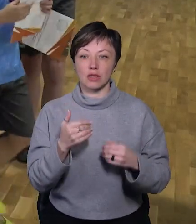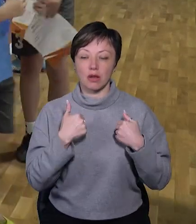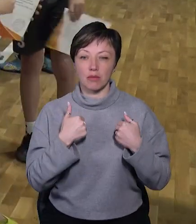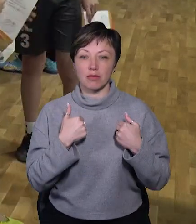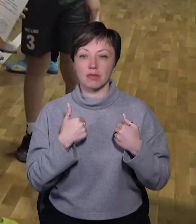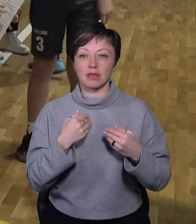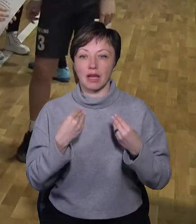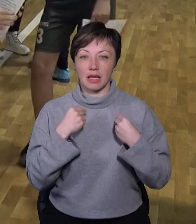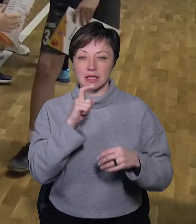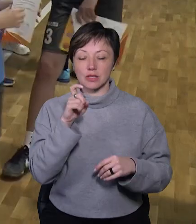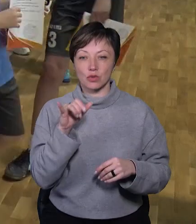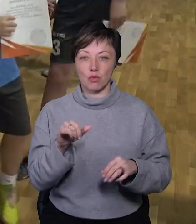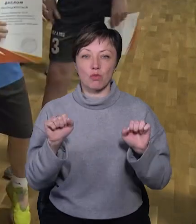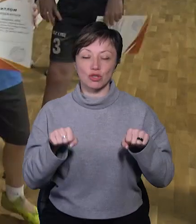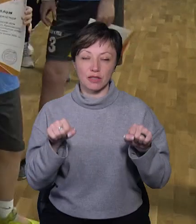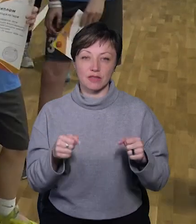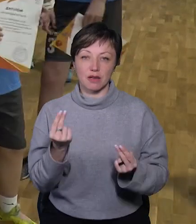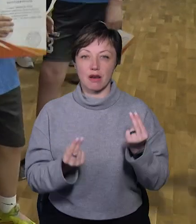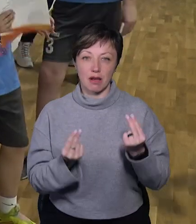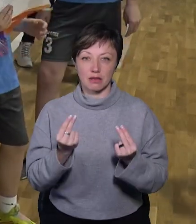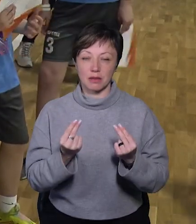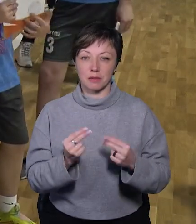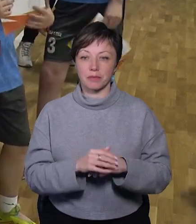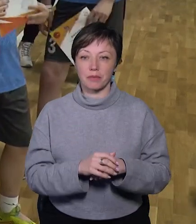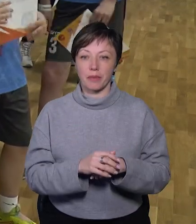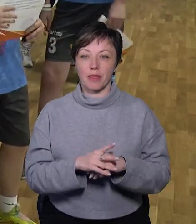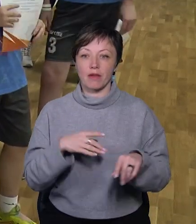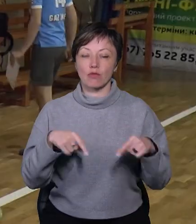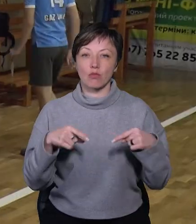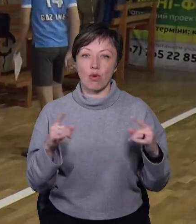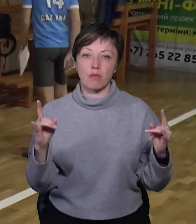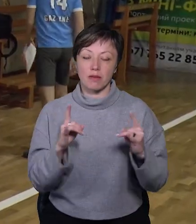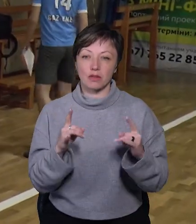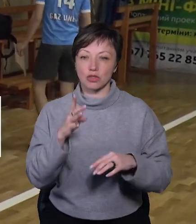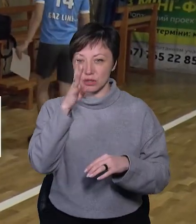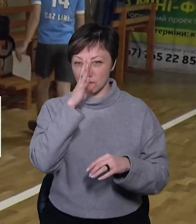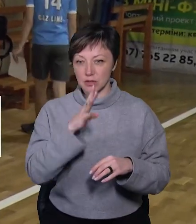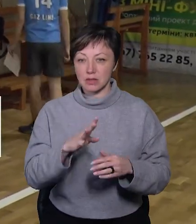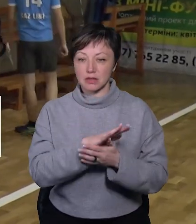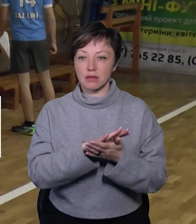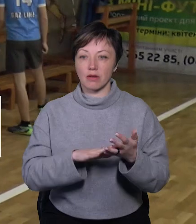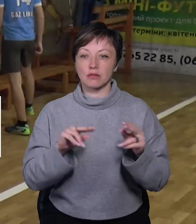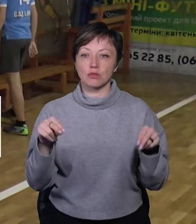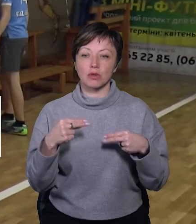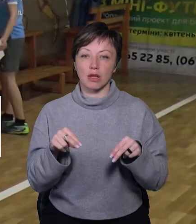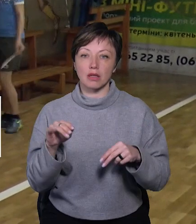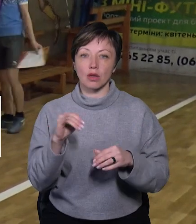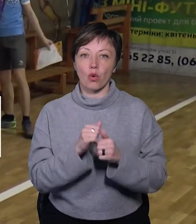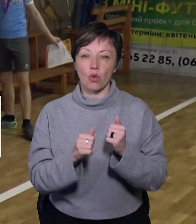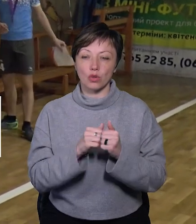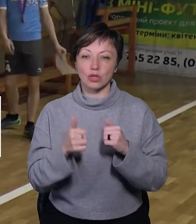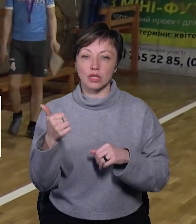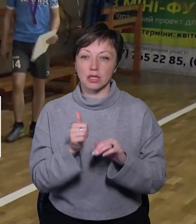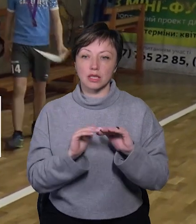дає ЗСУ можливість пограти на футбол, мініфутбол. Чотири місяці тривав чемпіонат і кожен